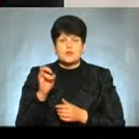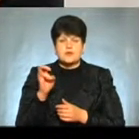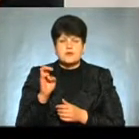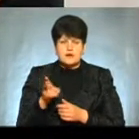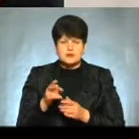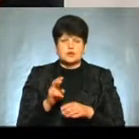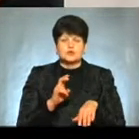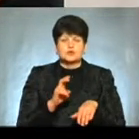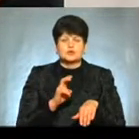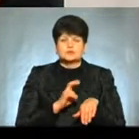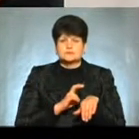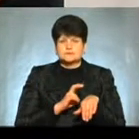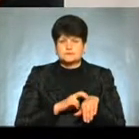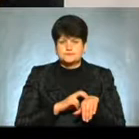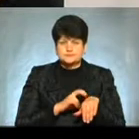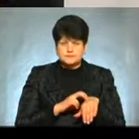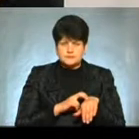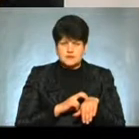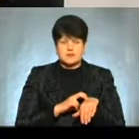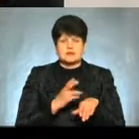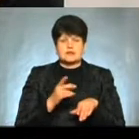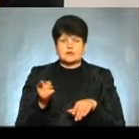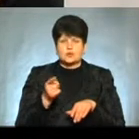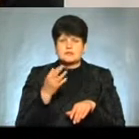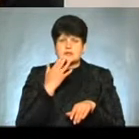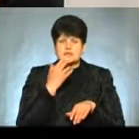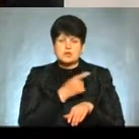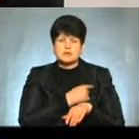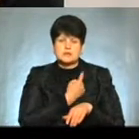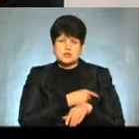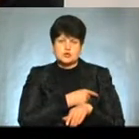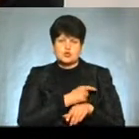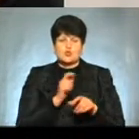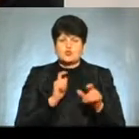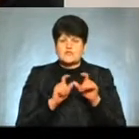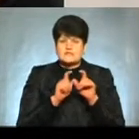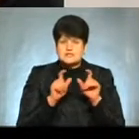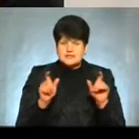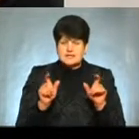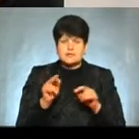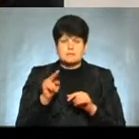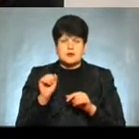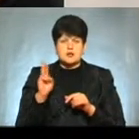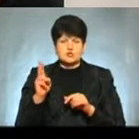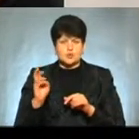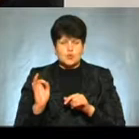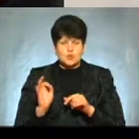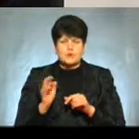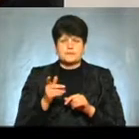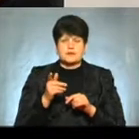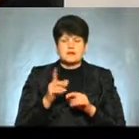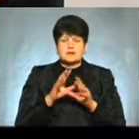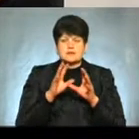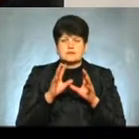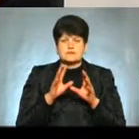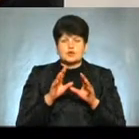патологічної фізіології Тернопільського національної медичної університету Та Костянтин Пашко, доцент кафедри загальної гігієни та